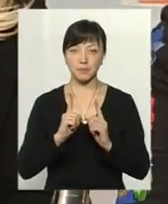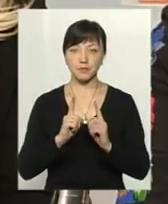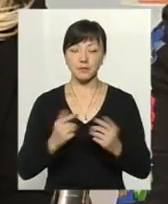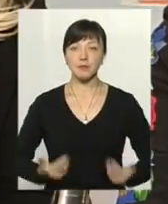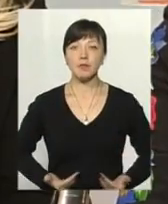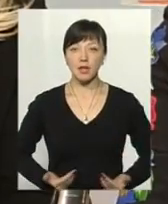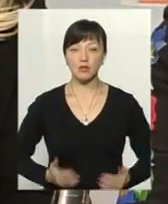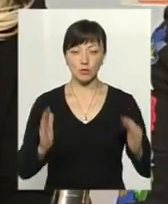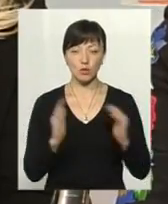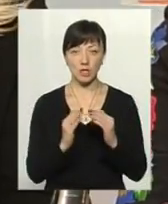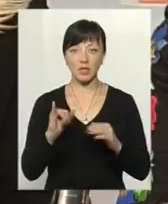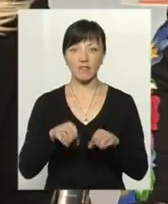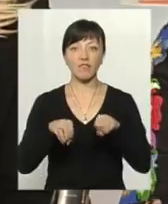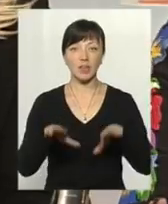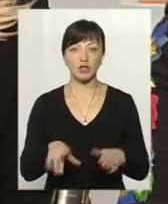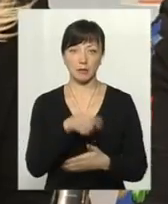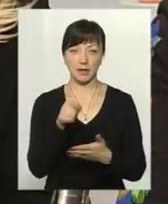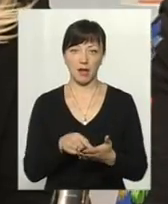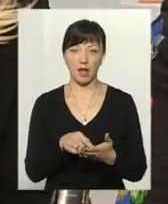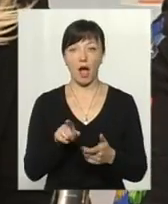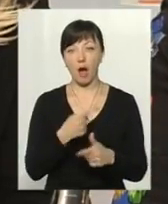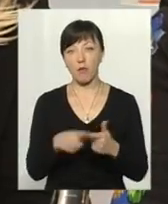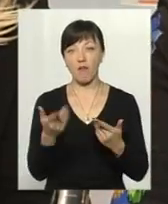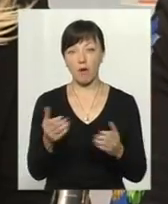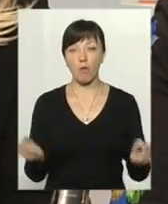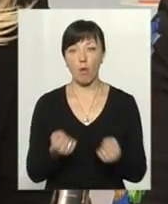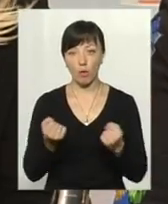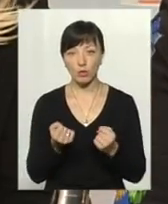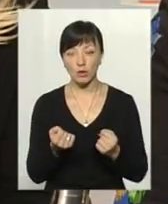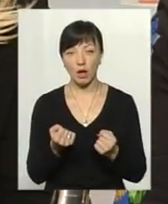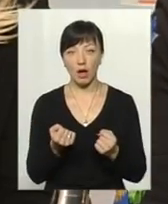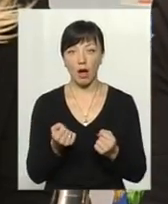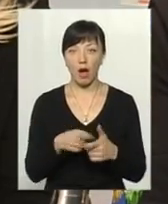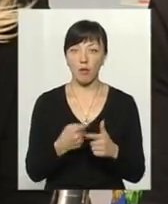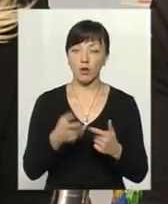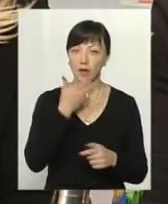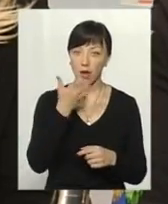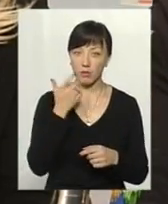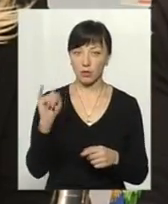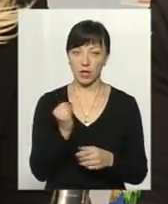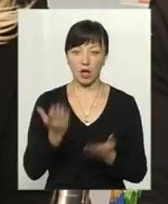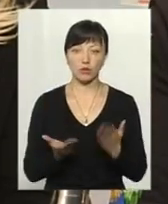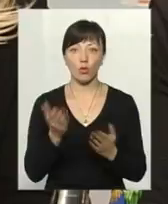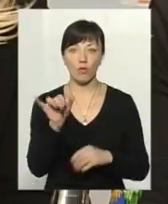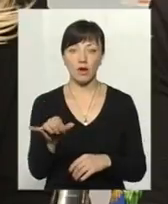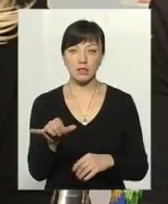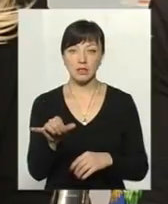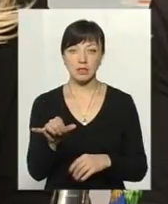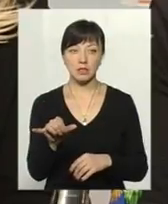мешканців житлового будинку і вирішити питання, або вам холодно, або тепло, і якщо ваш